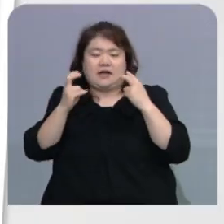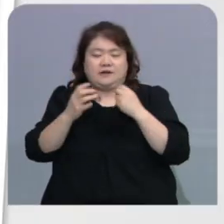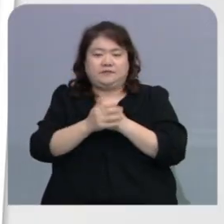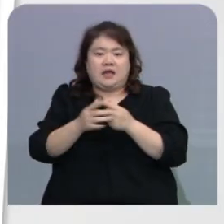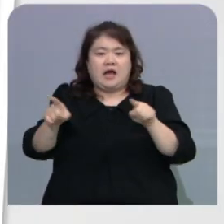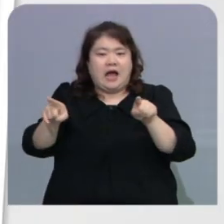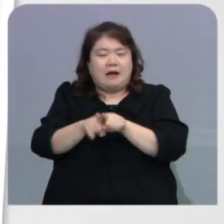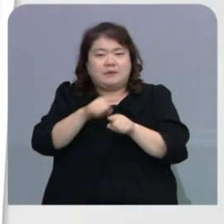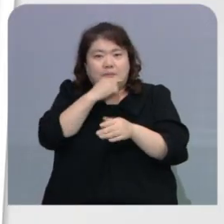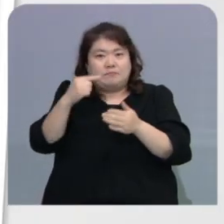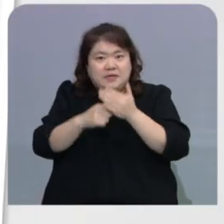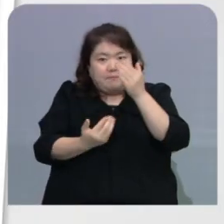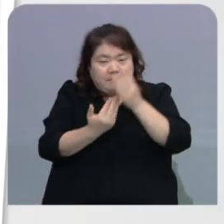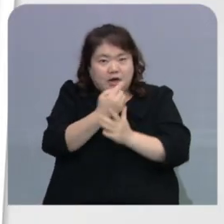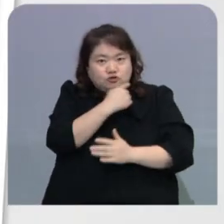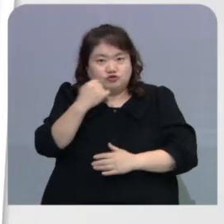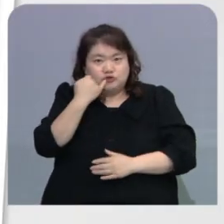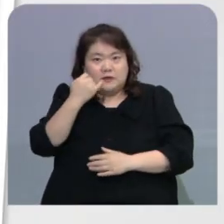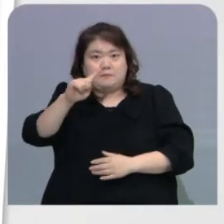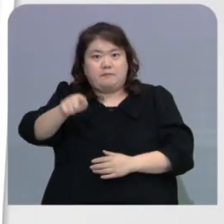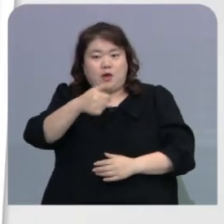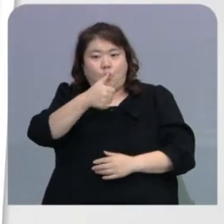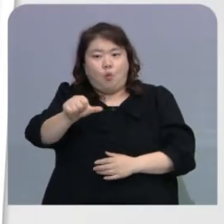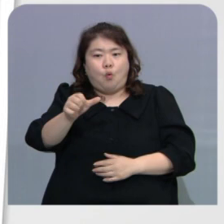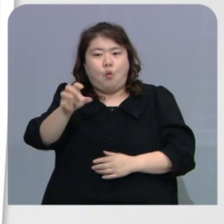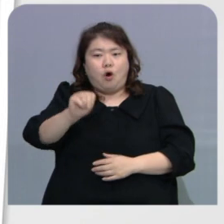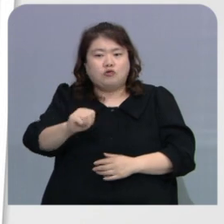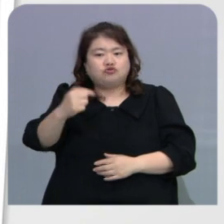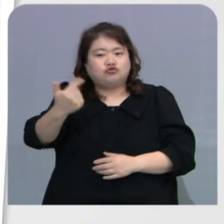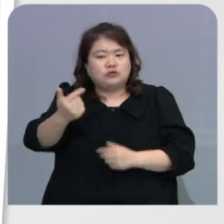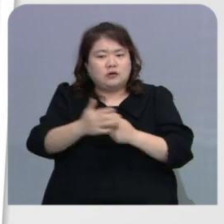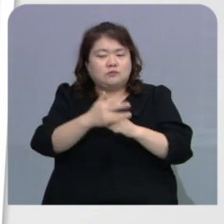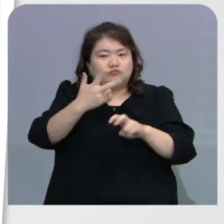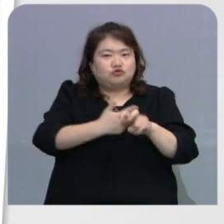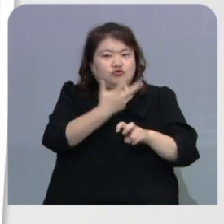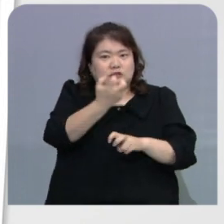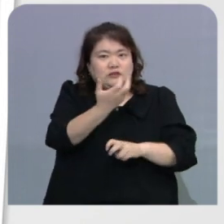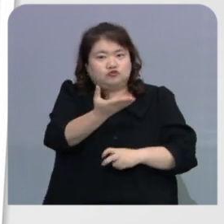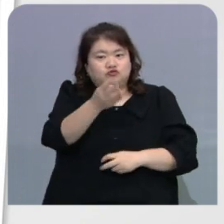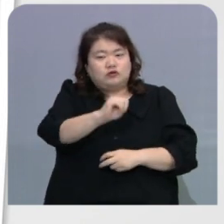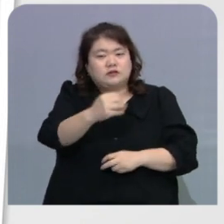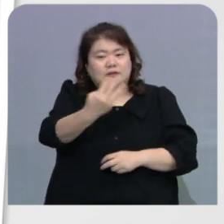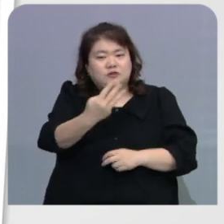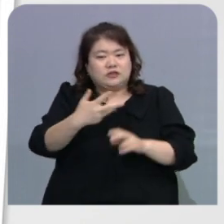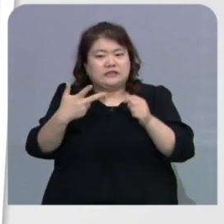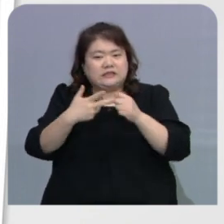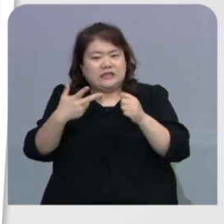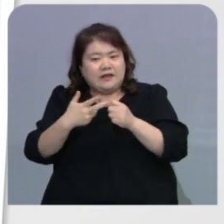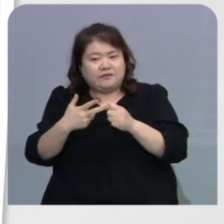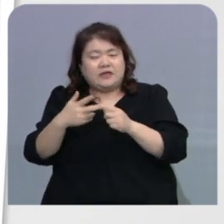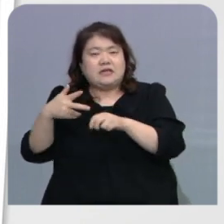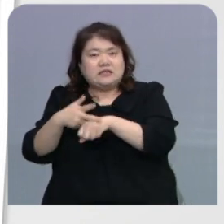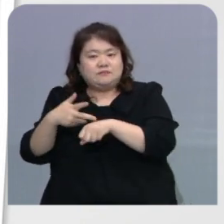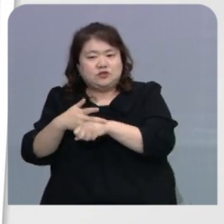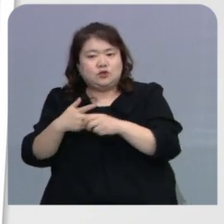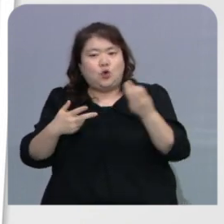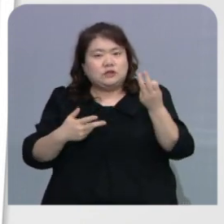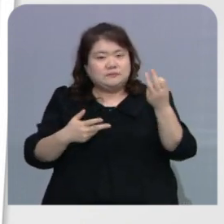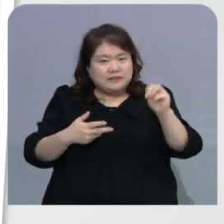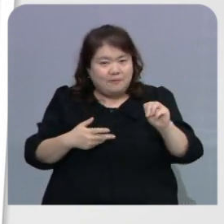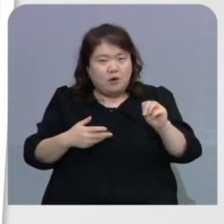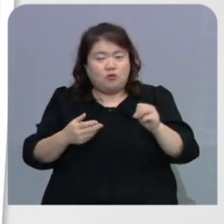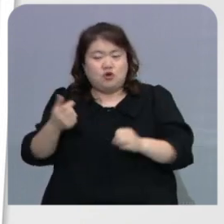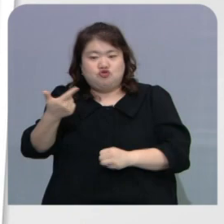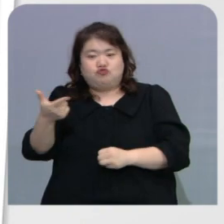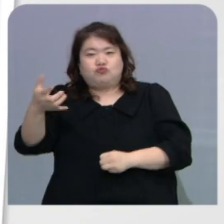함께 수혜를 입은 순창군 주민은 105억 6천만 원, 무주 79억 3천만 원, 진안과 임실 주민도 각각 13억 원과